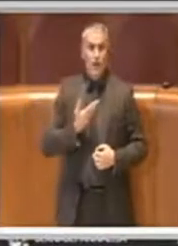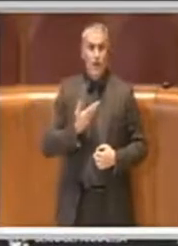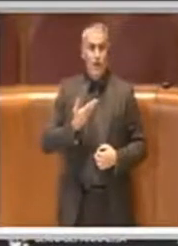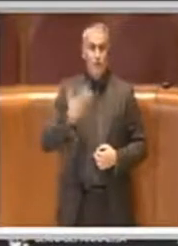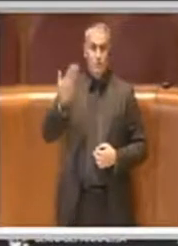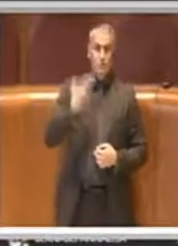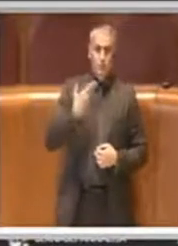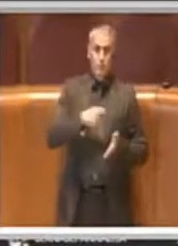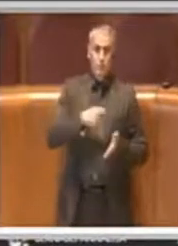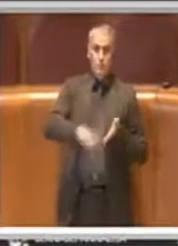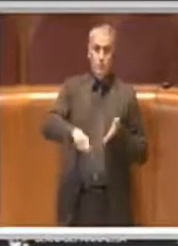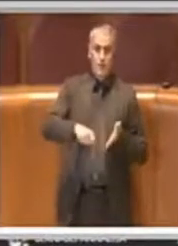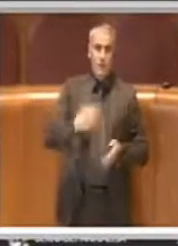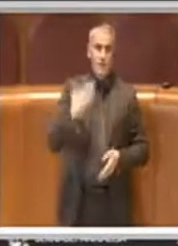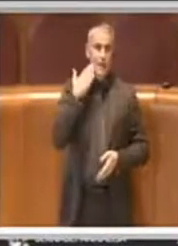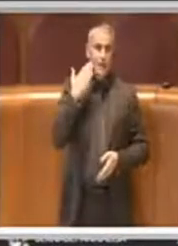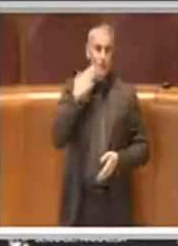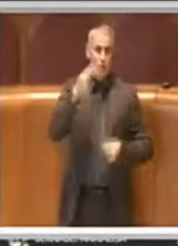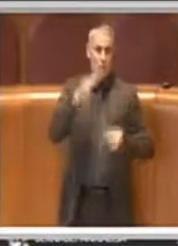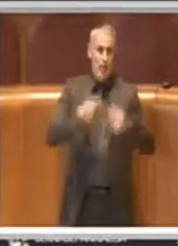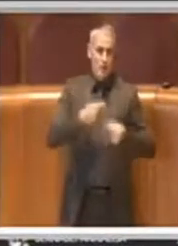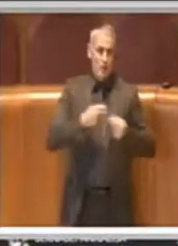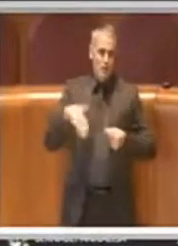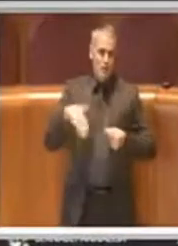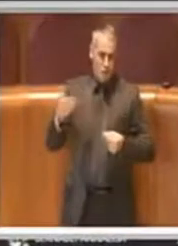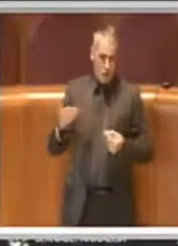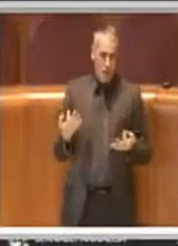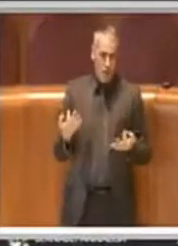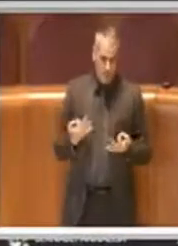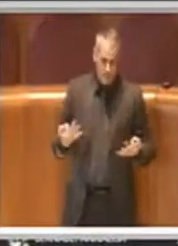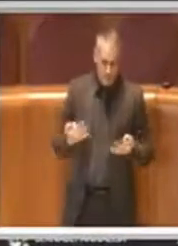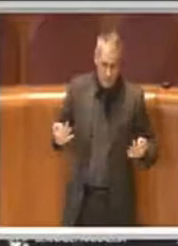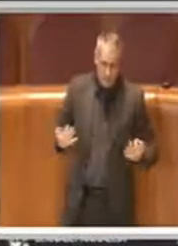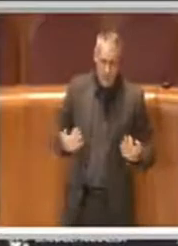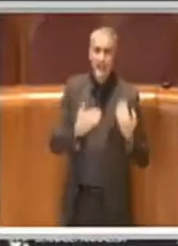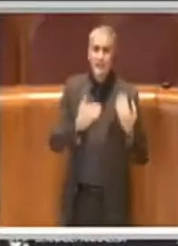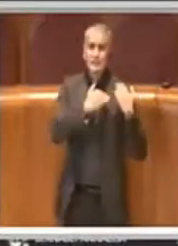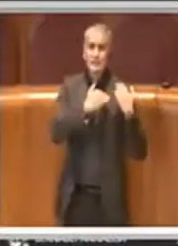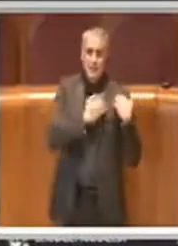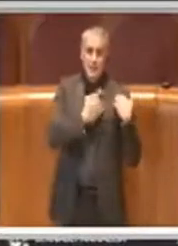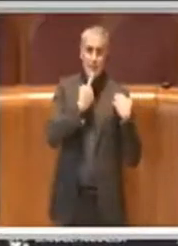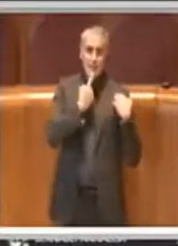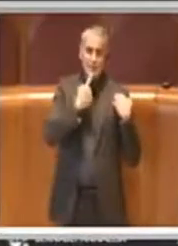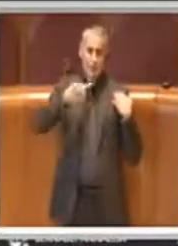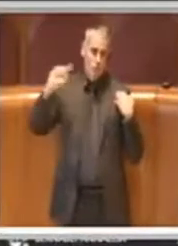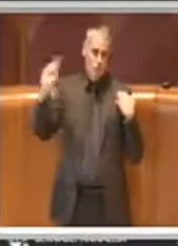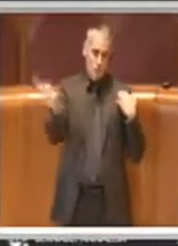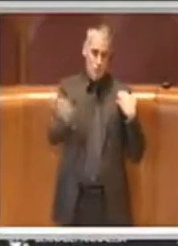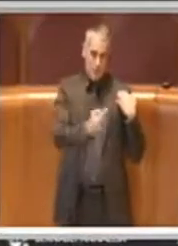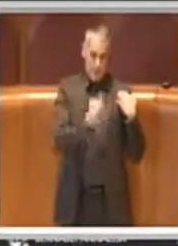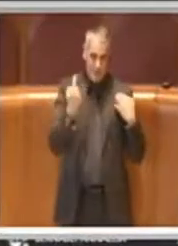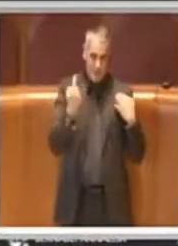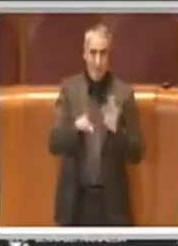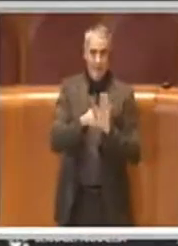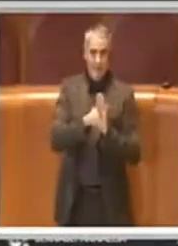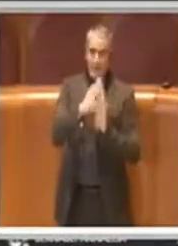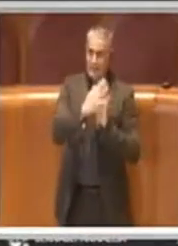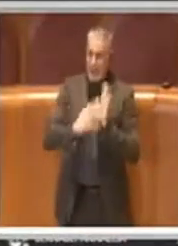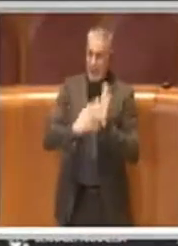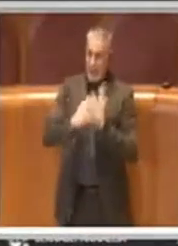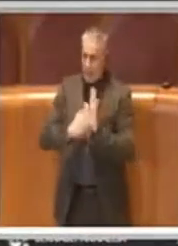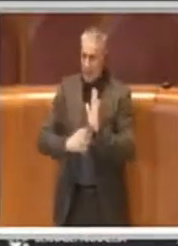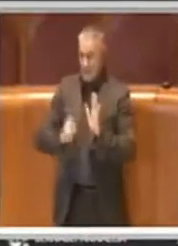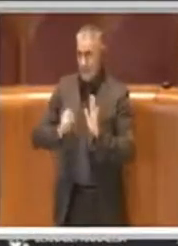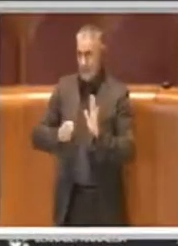responsabilità da parte di tutti a portare avanti queste delibere, perché